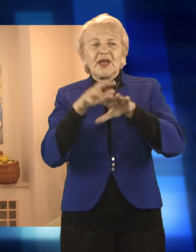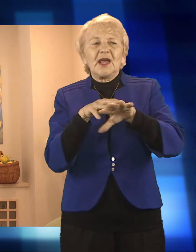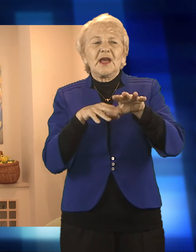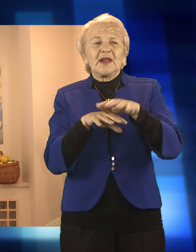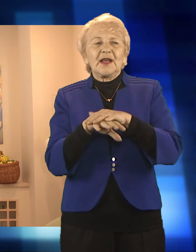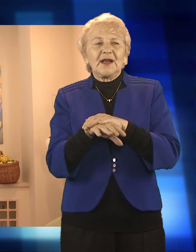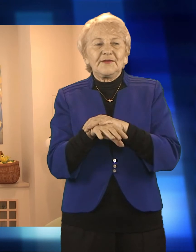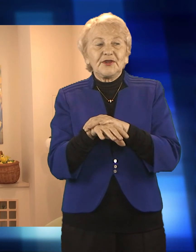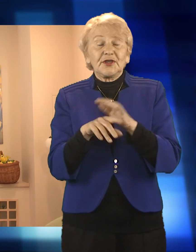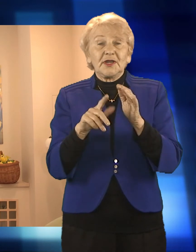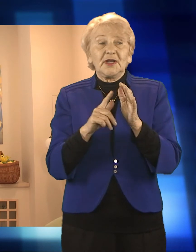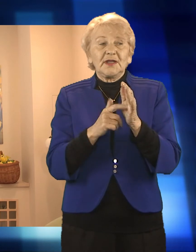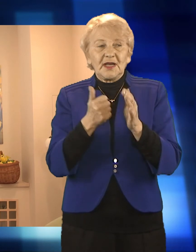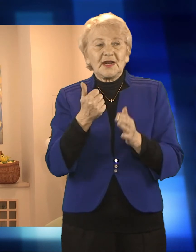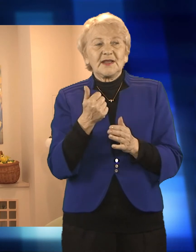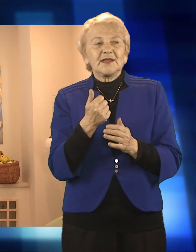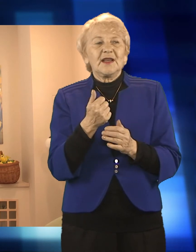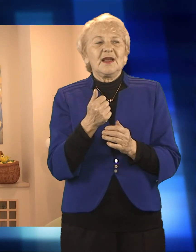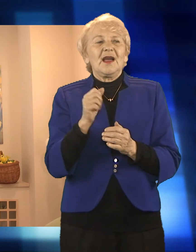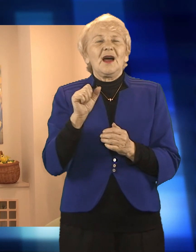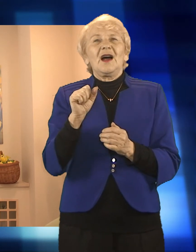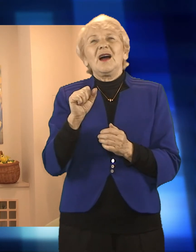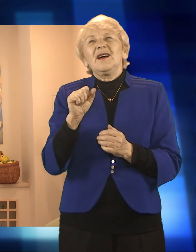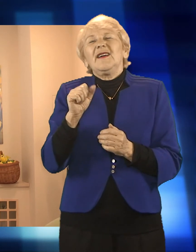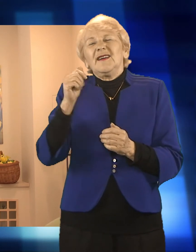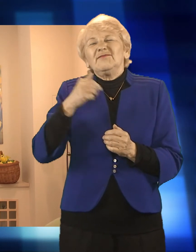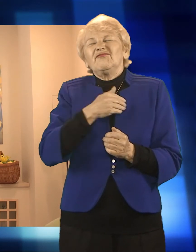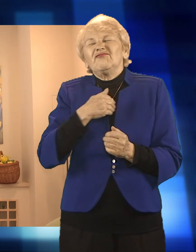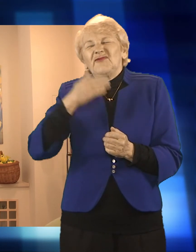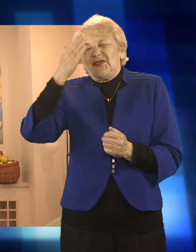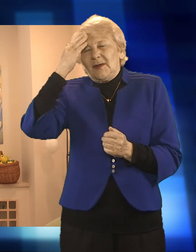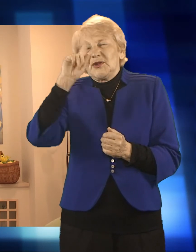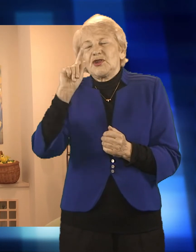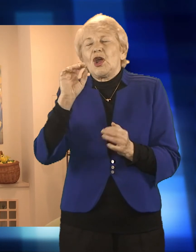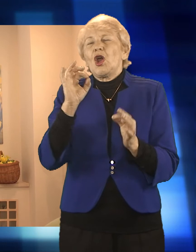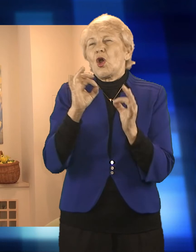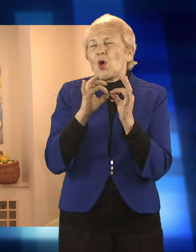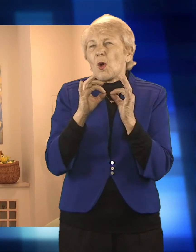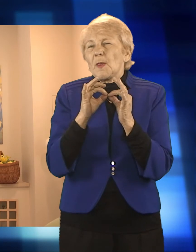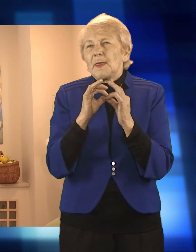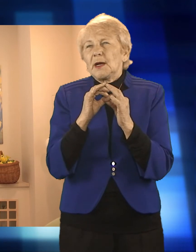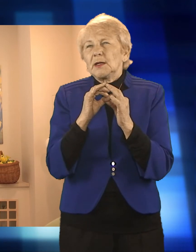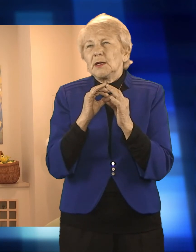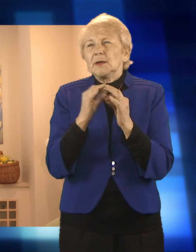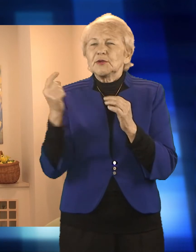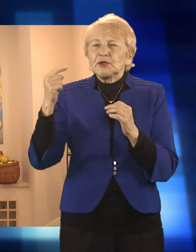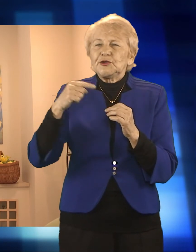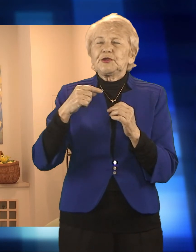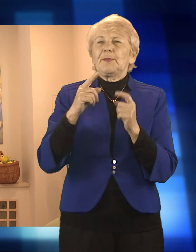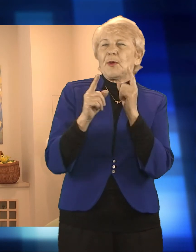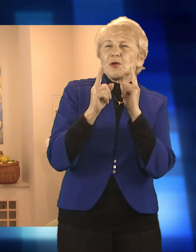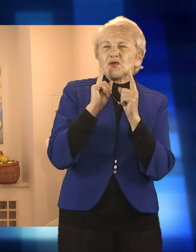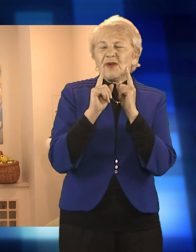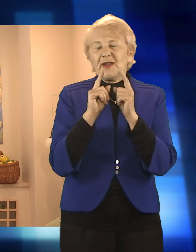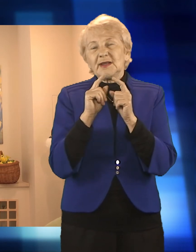więcej jest tych telewizyt. Niemniej jednak wiemy, że dla naszych pacjentów ten kontakt taki osobisty z pielęgniarką i z